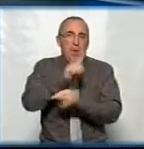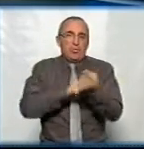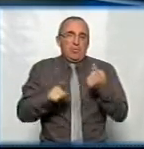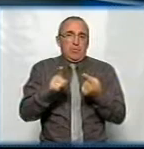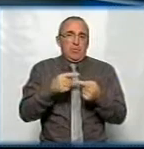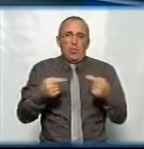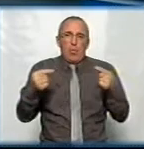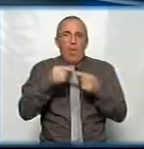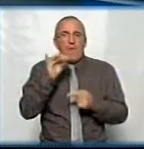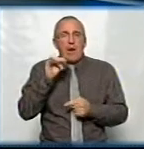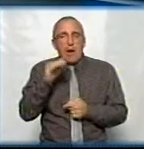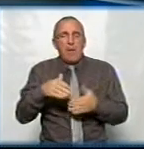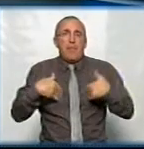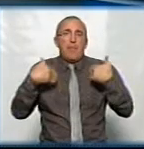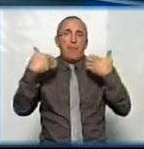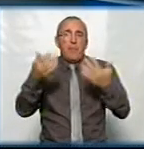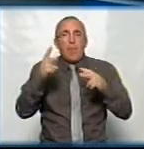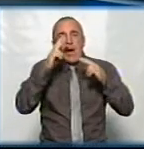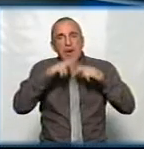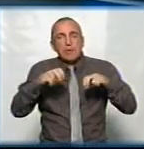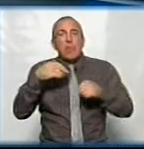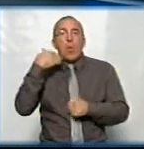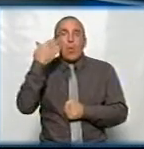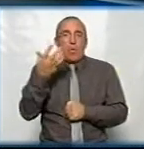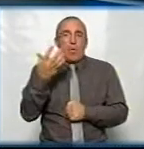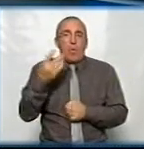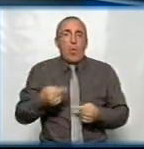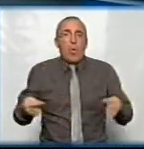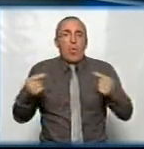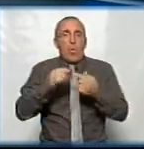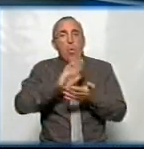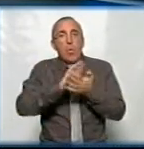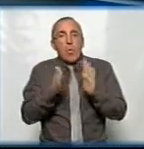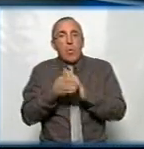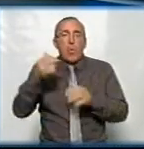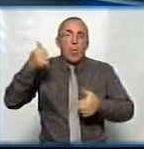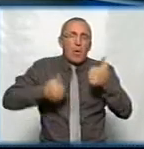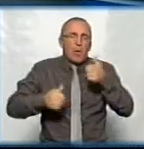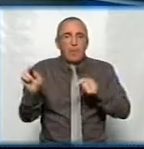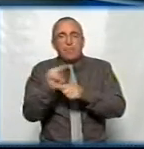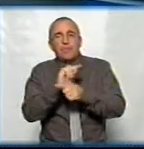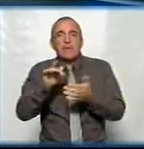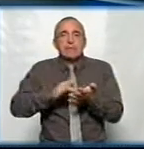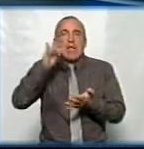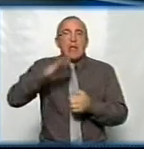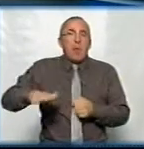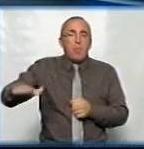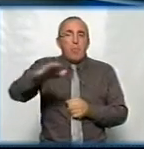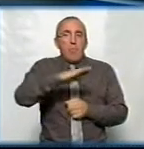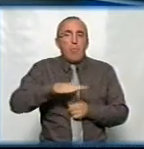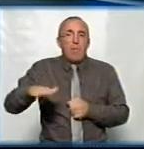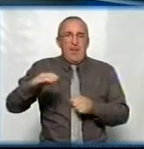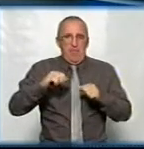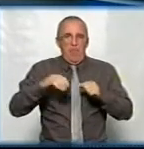точні варианты предлагалися і розсматривалися, коли определялися с условиями конкурсу на реконструкцію на нашій центральній площаді, площаді